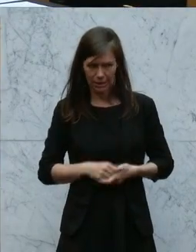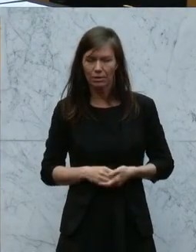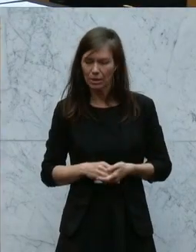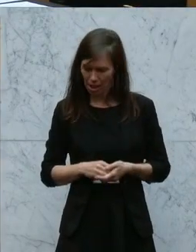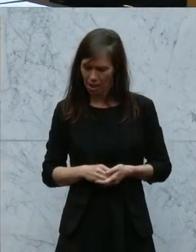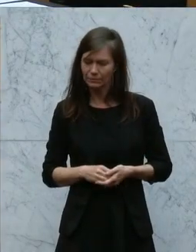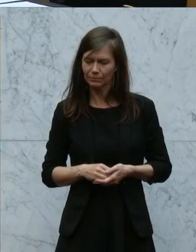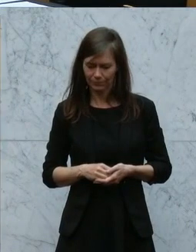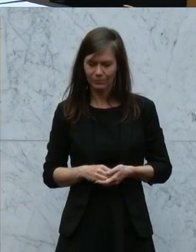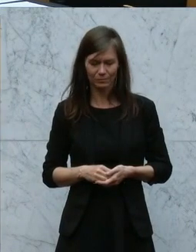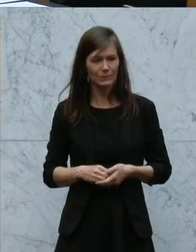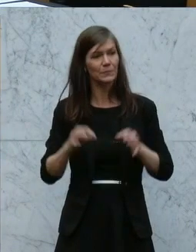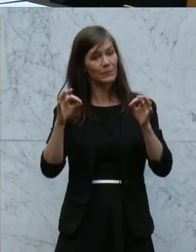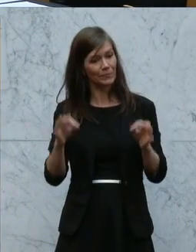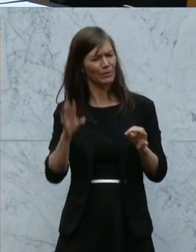Bitte, Frau Klubvorsitzende.